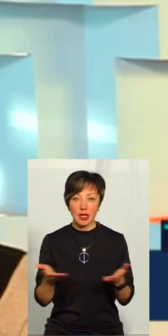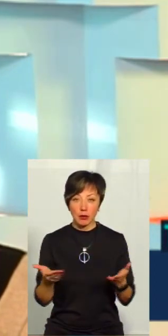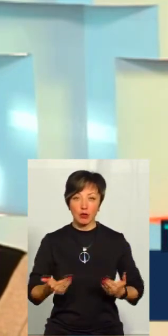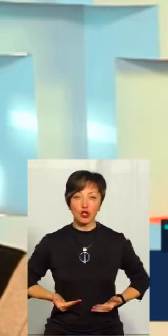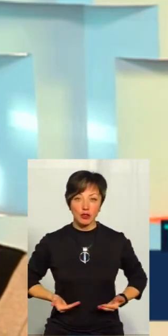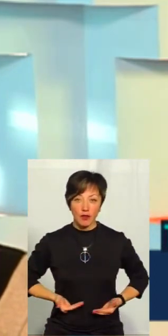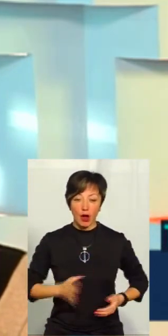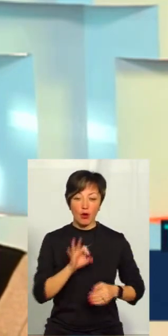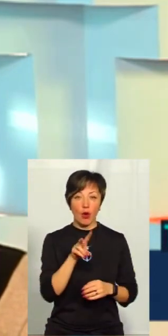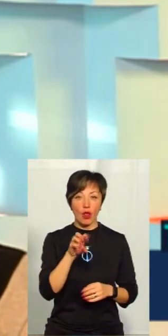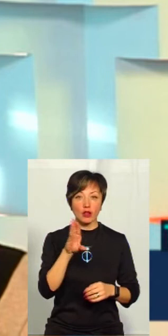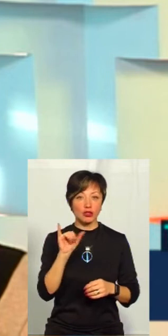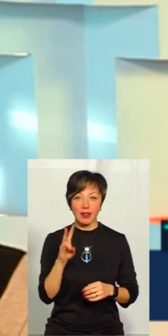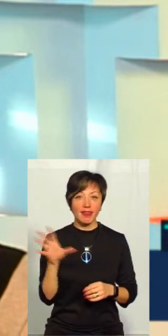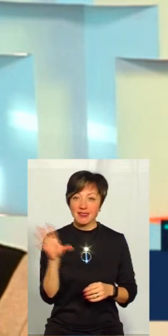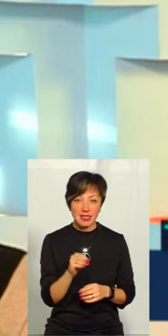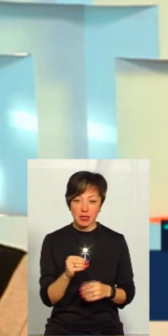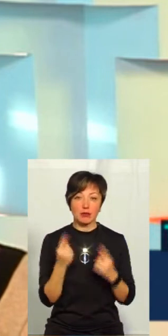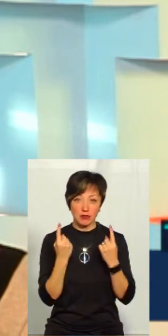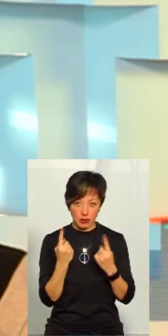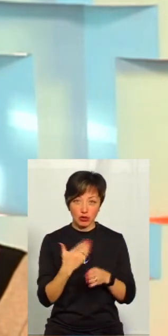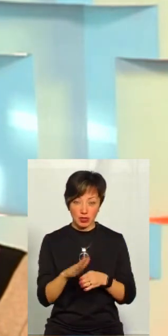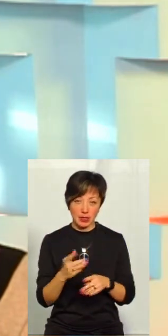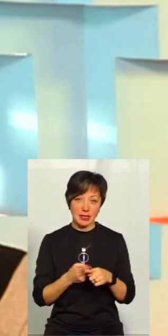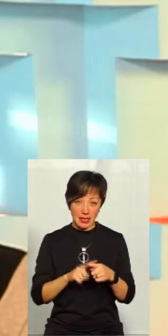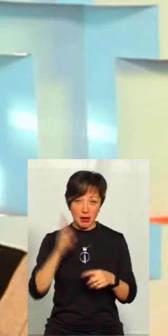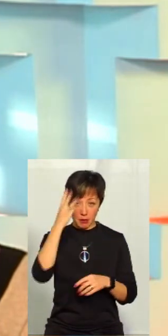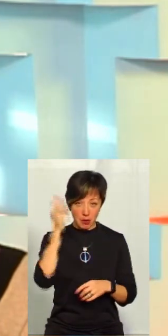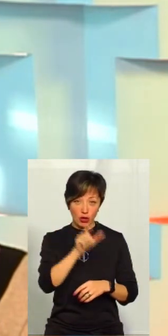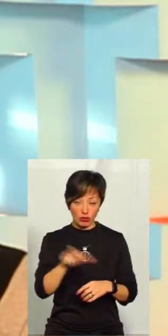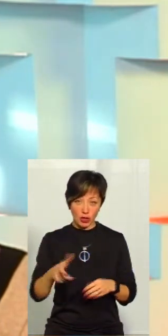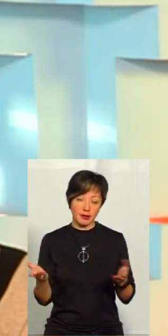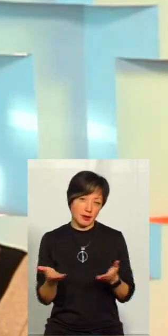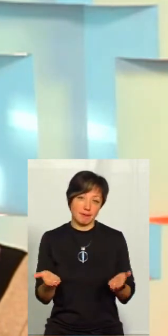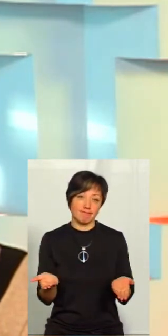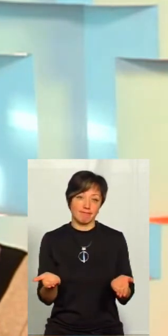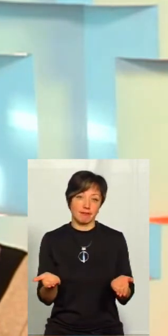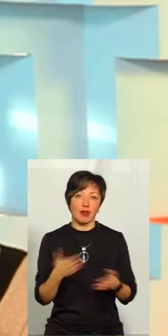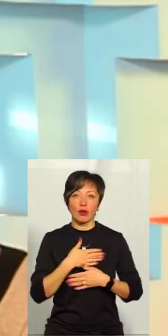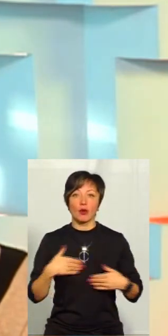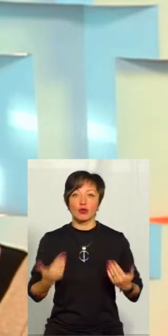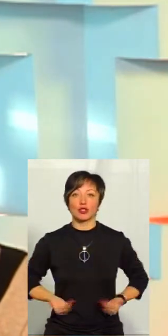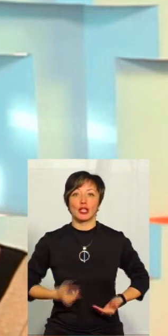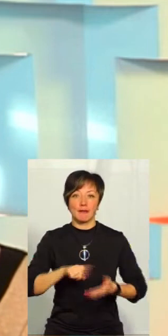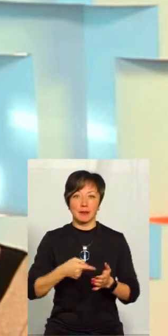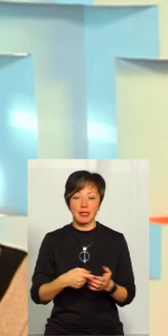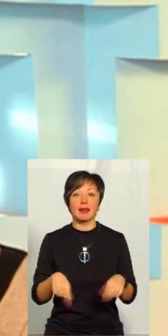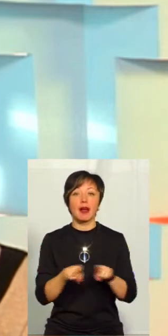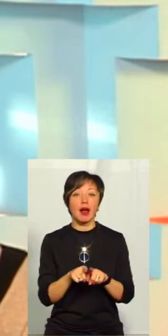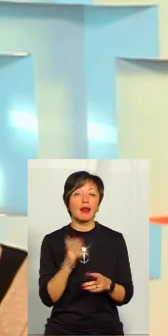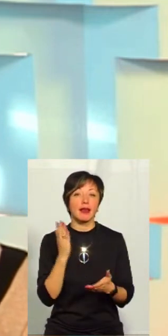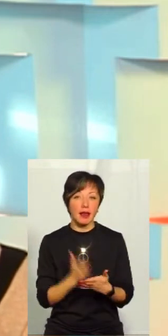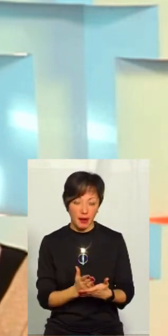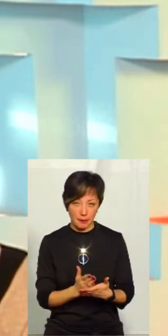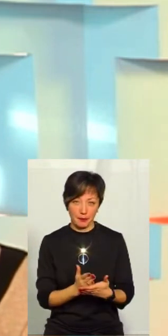проживають в Олешині, я не кажу всі, але значна частина, це хмельничани, які, скажемо так, не хочуть жити в місті. І такі